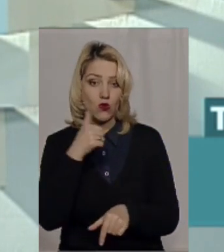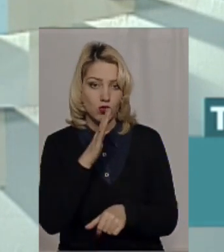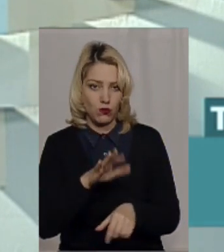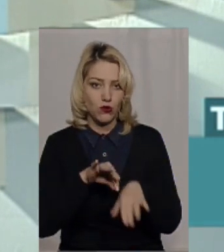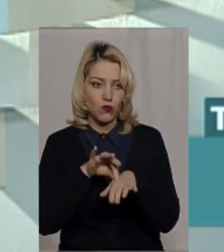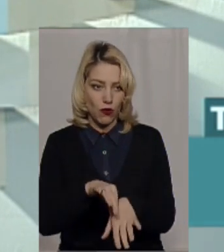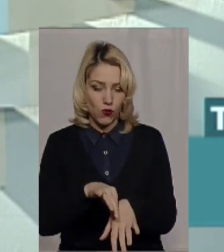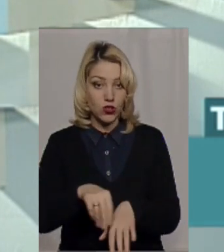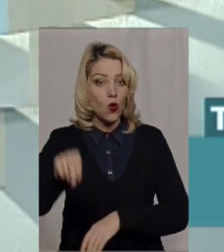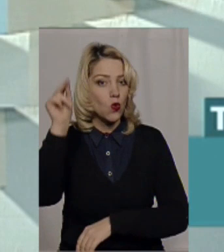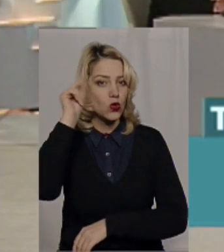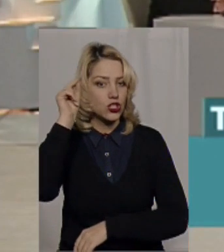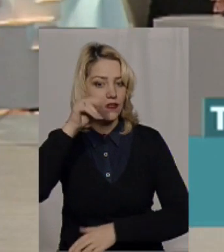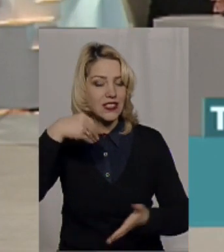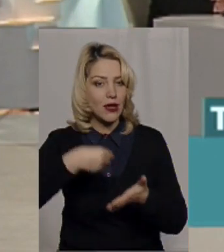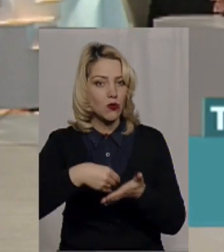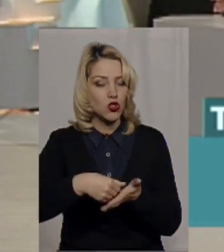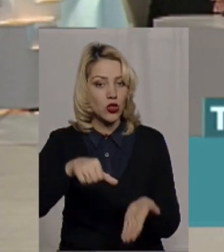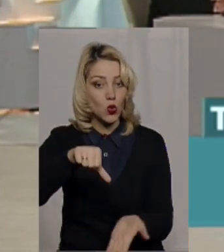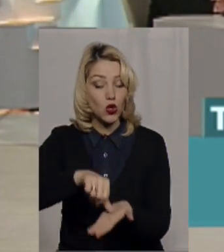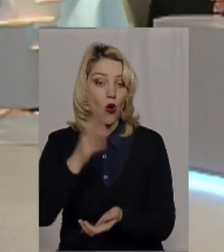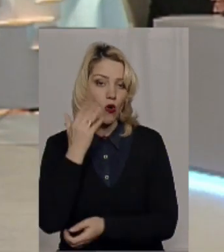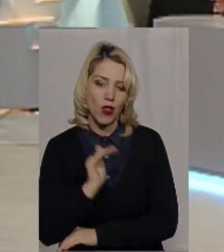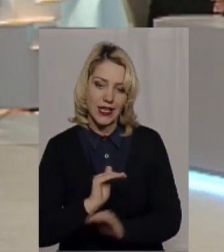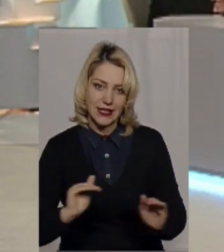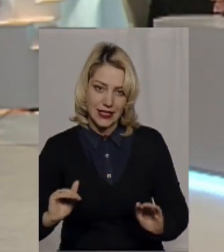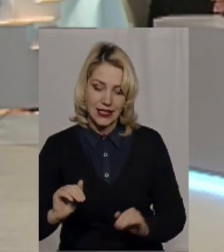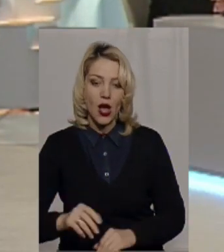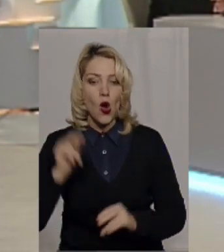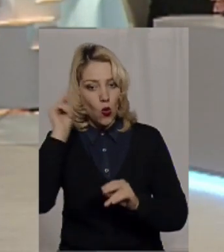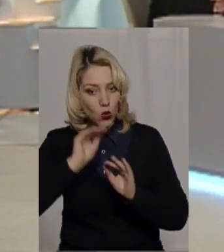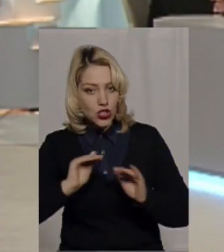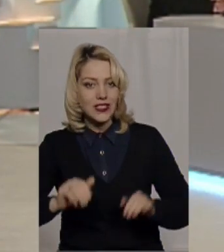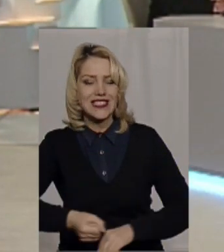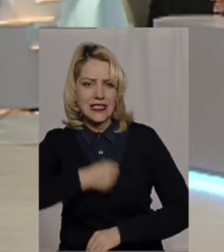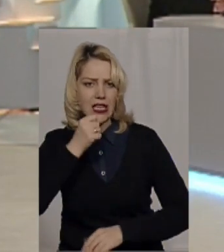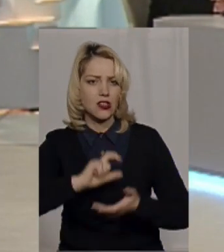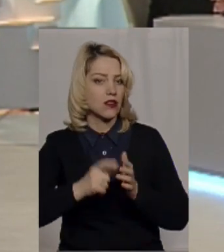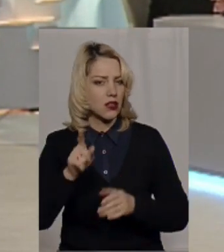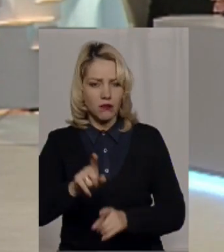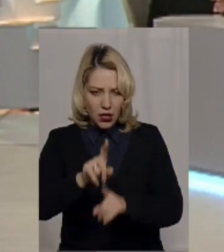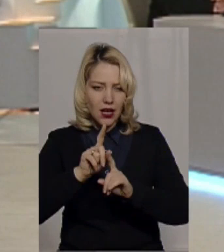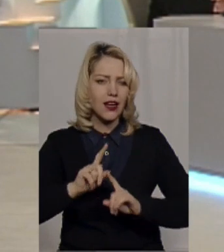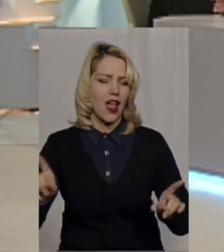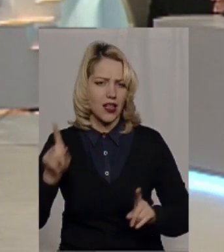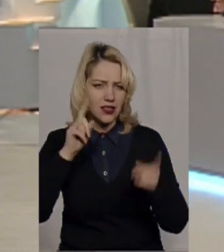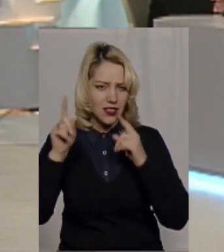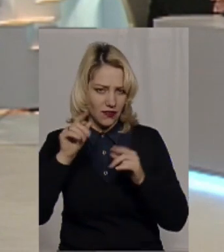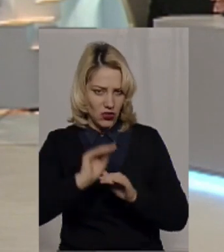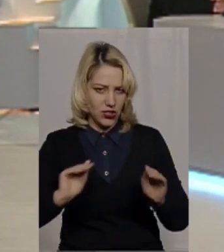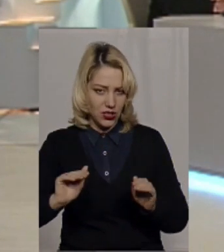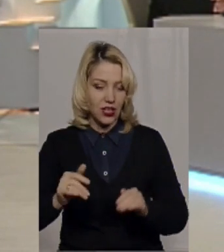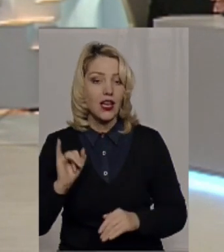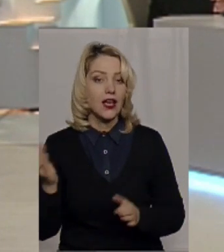проводити так званий учнівський бюджет участі, коли діти, учні старших класів, там дуже креативні діти, які